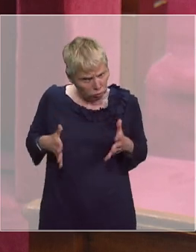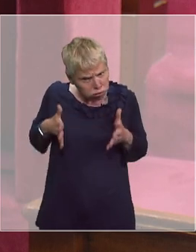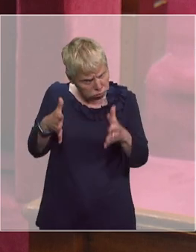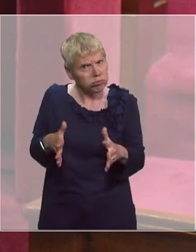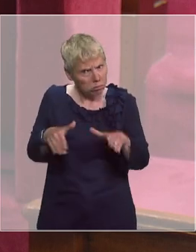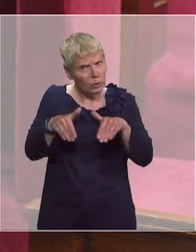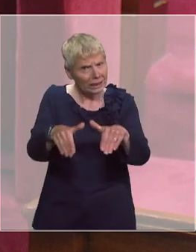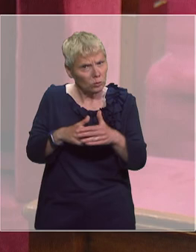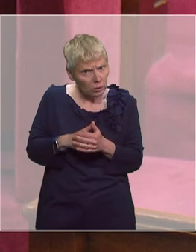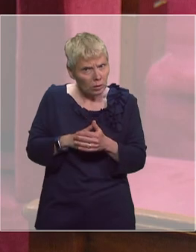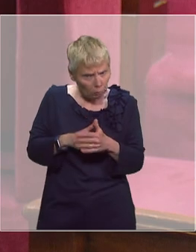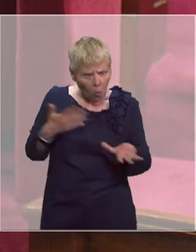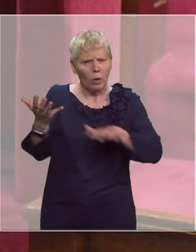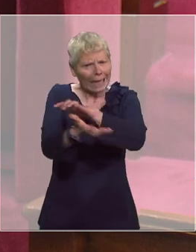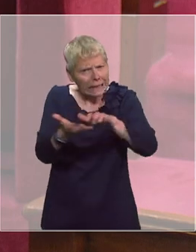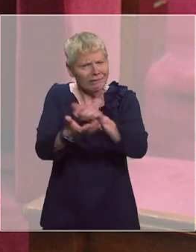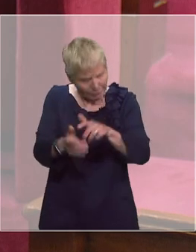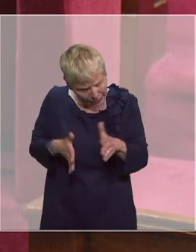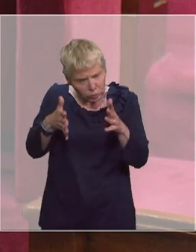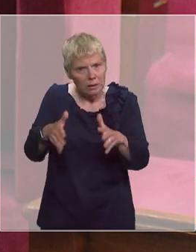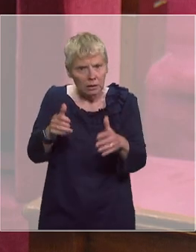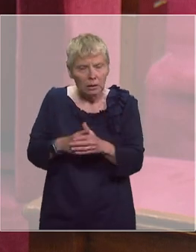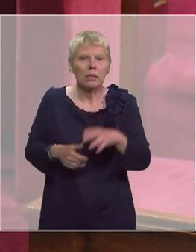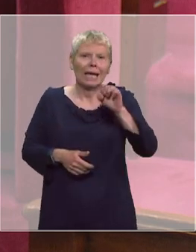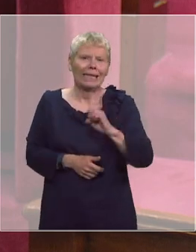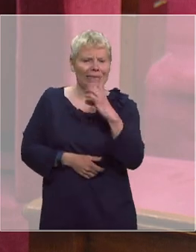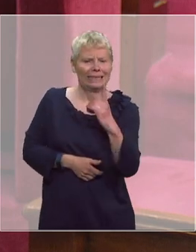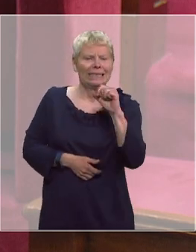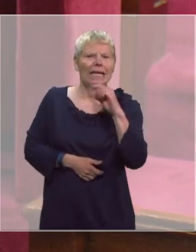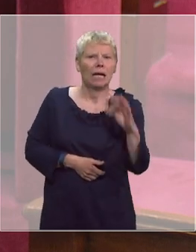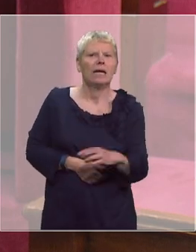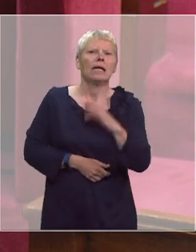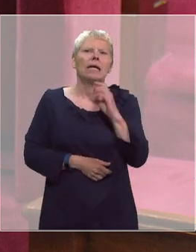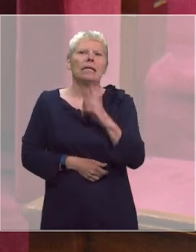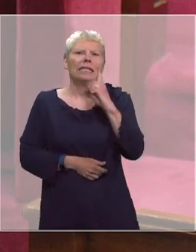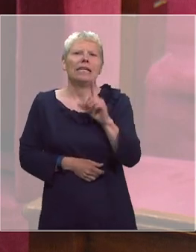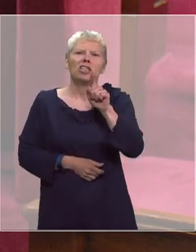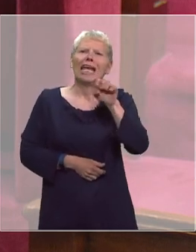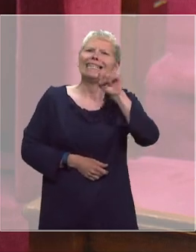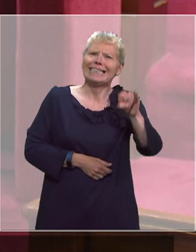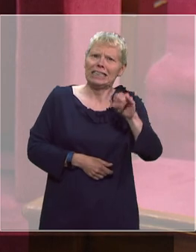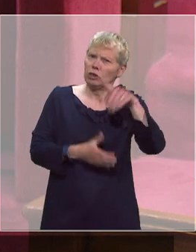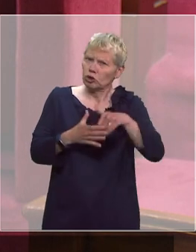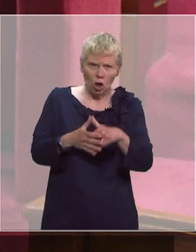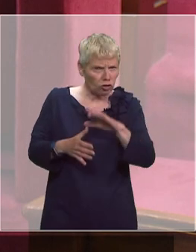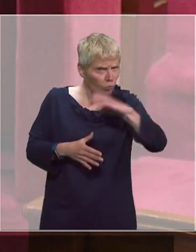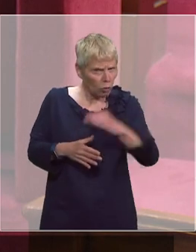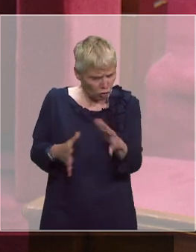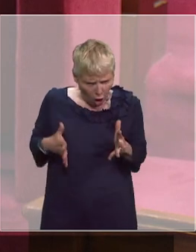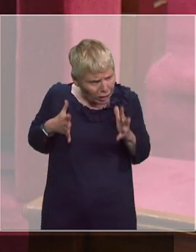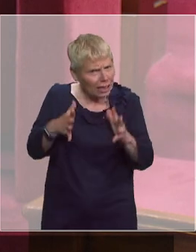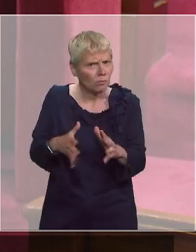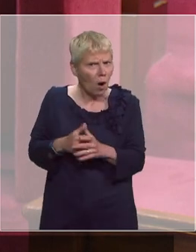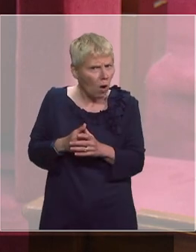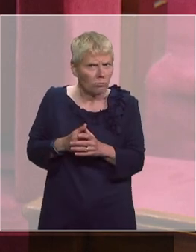contexte et en particulier ceux qui au sein de l'ASDAT dans la DCPJ ou au sein de la DGSI sont totalement engagés au moment où je vous parle